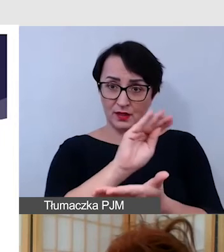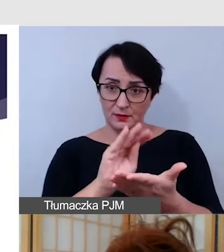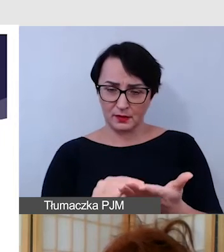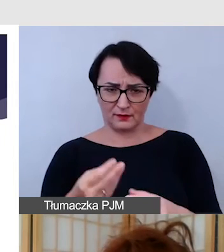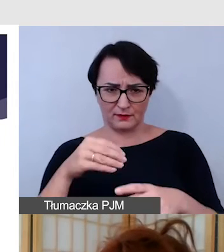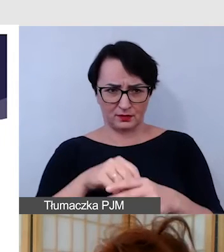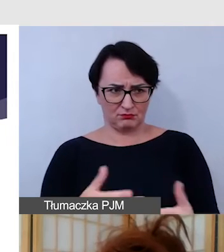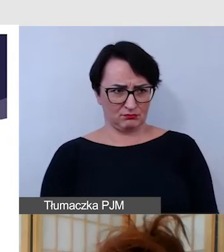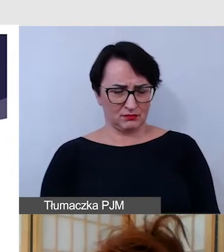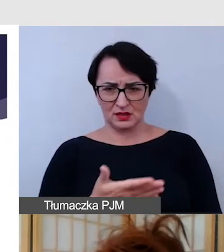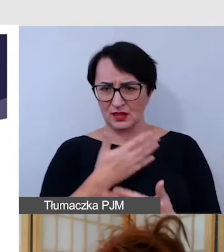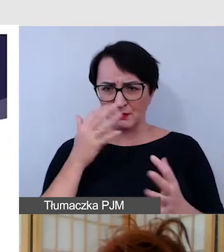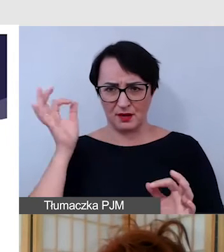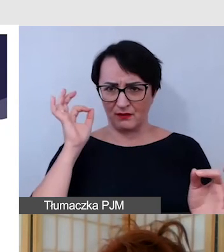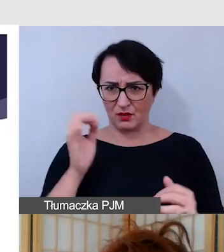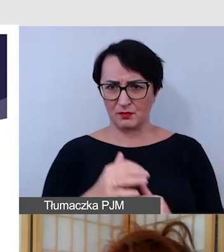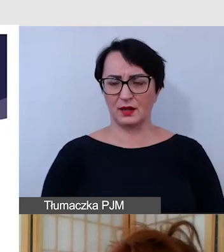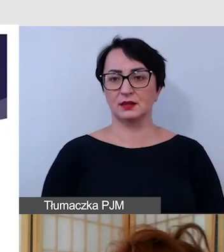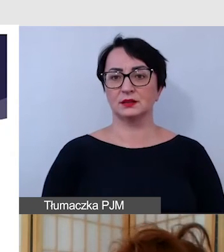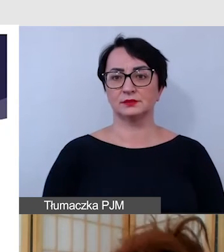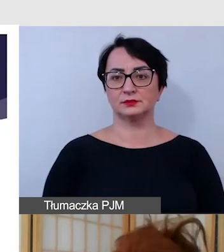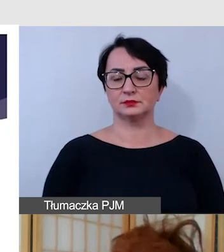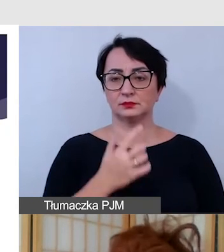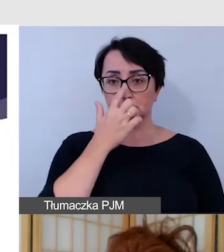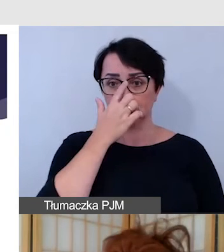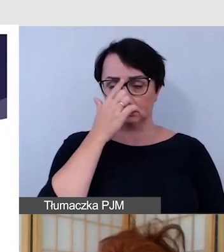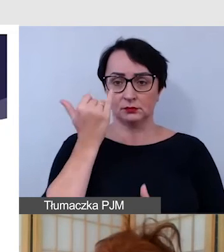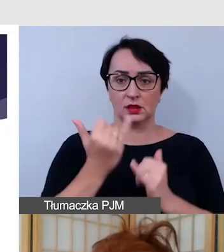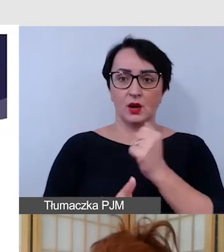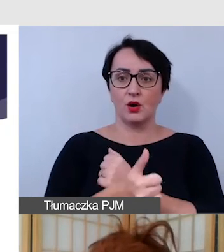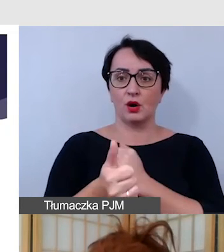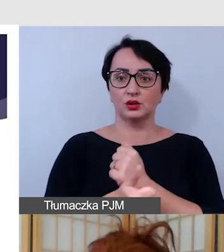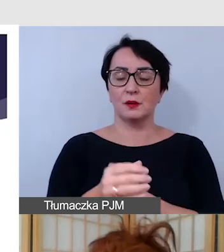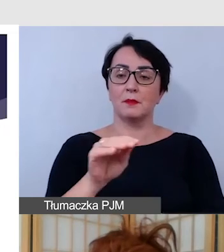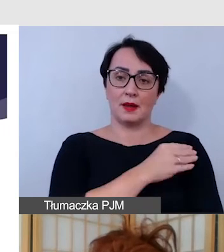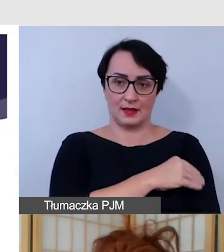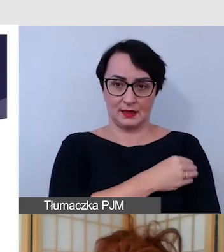zawierają takich informacji. Jeżeli chodzi o materiały, proszę Państwa,